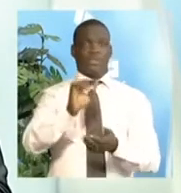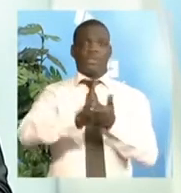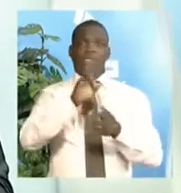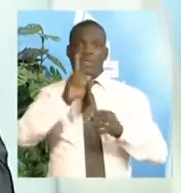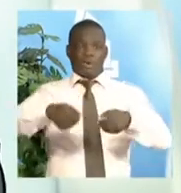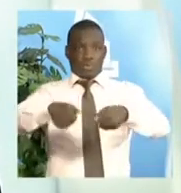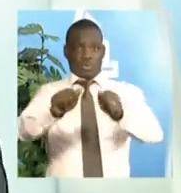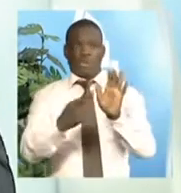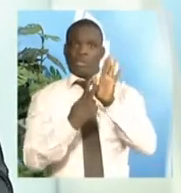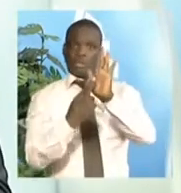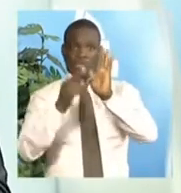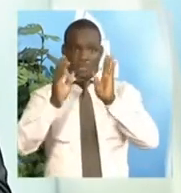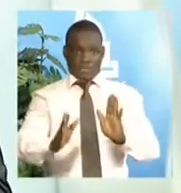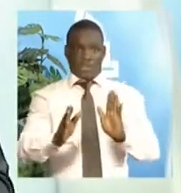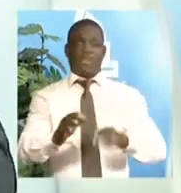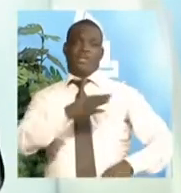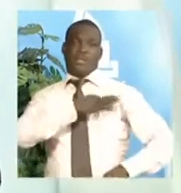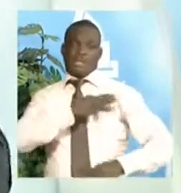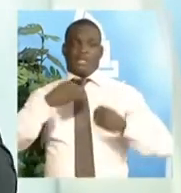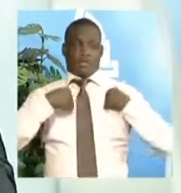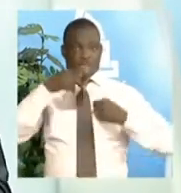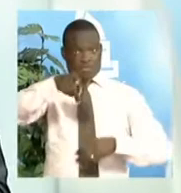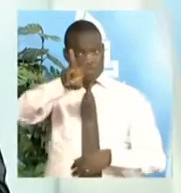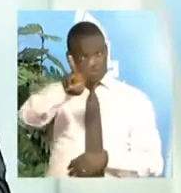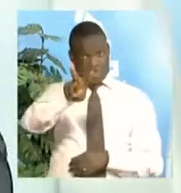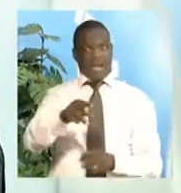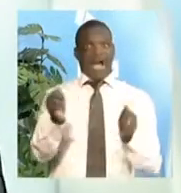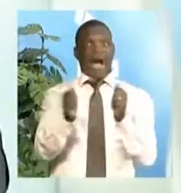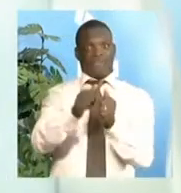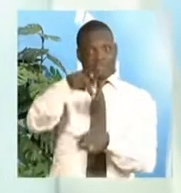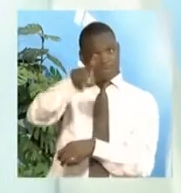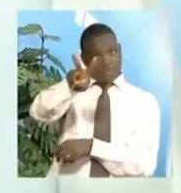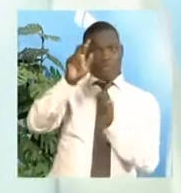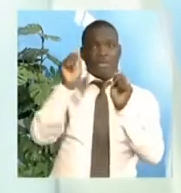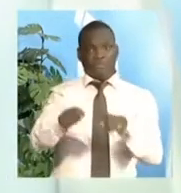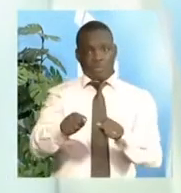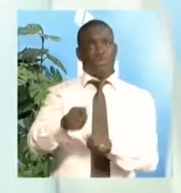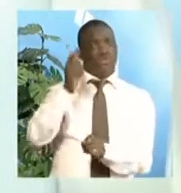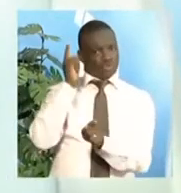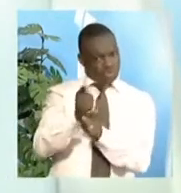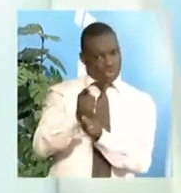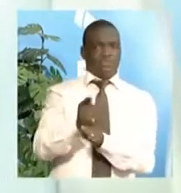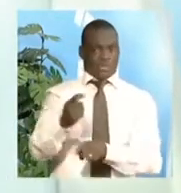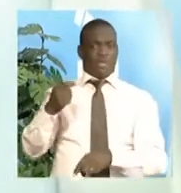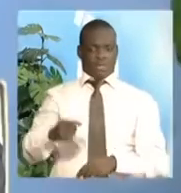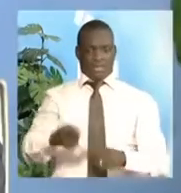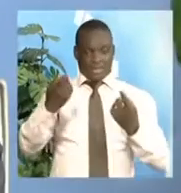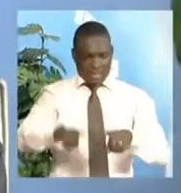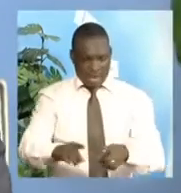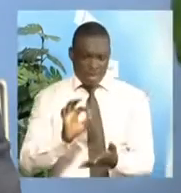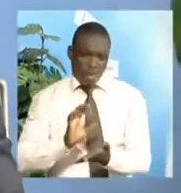d'avoir les procès verbaux, parce que cela leur permet de justifier qu'ils étaient présents à l'occasion du dépouillement